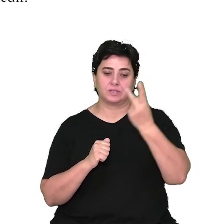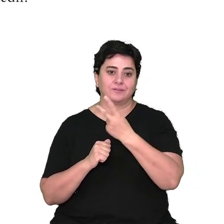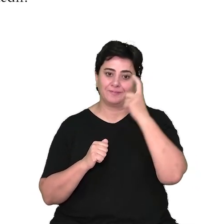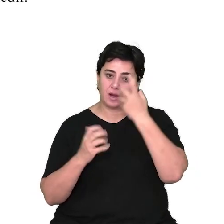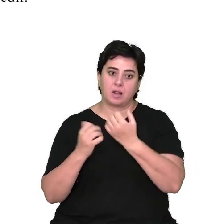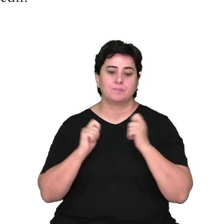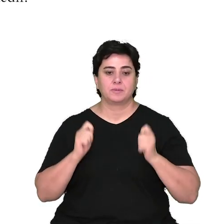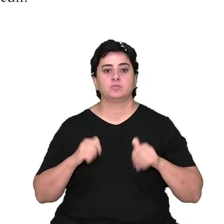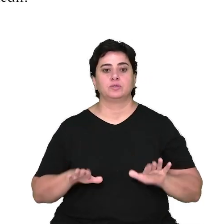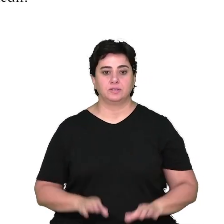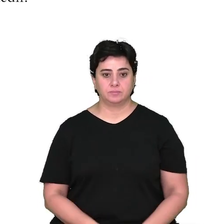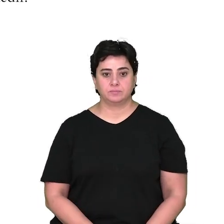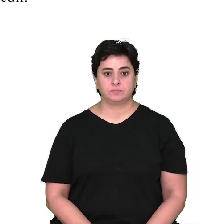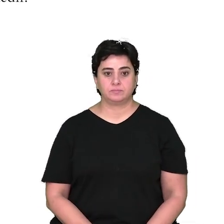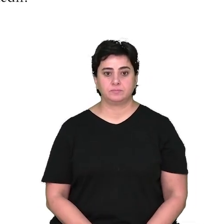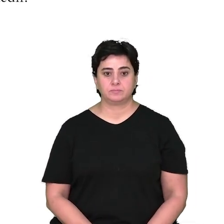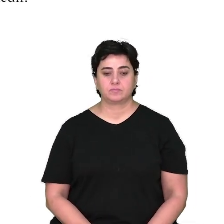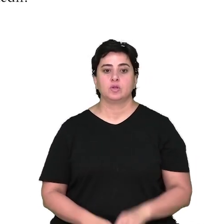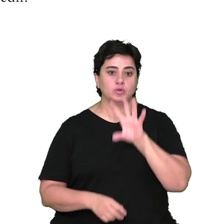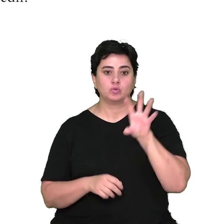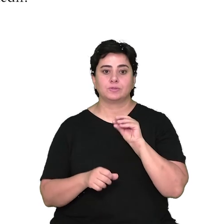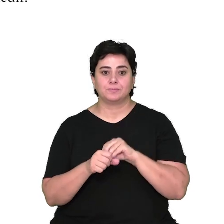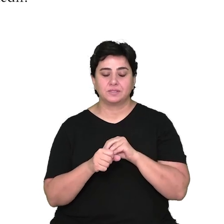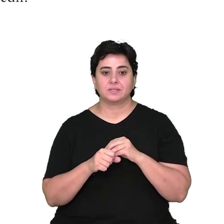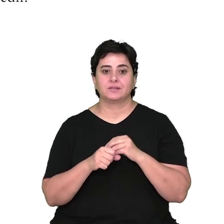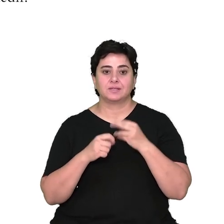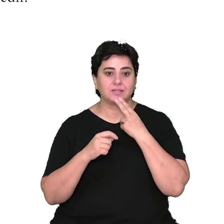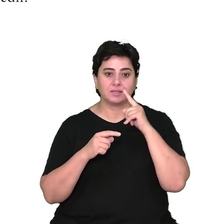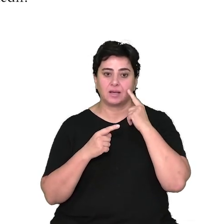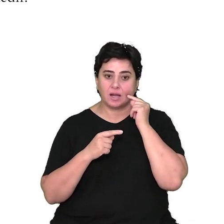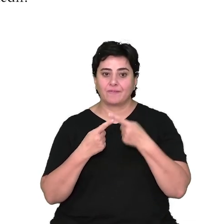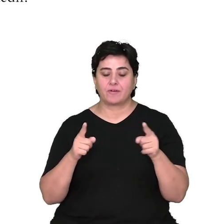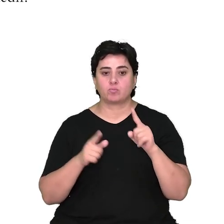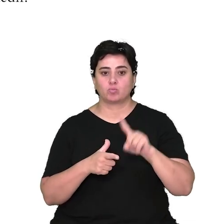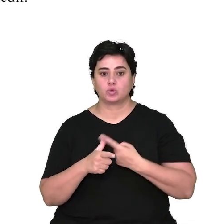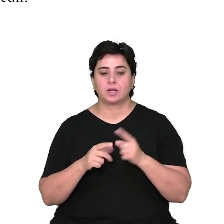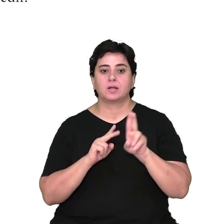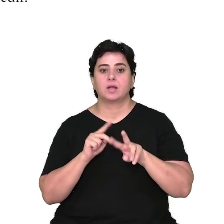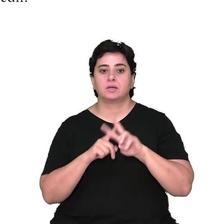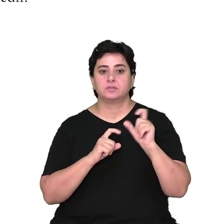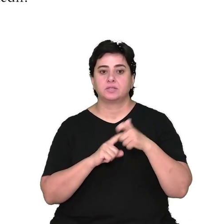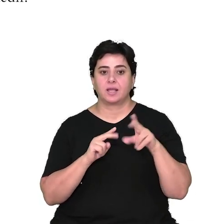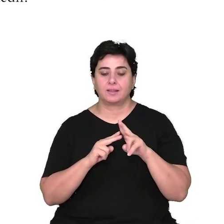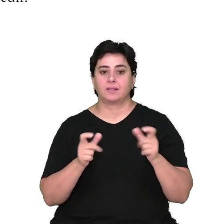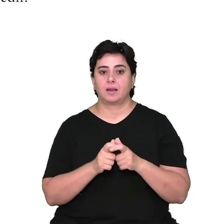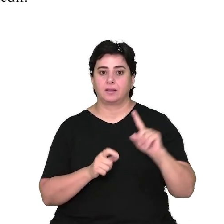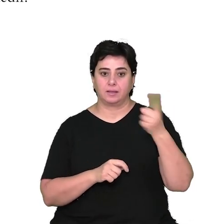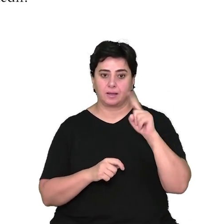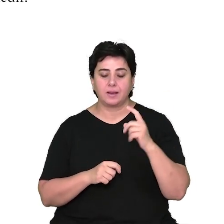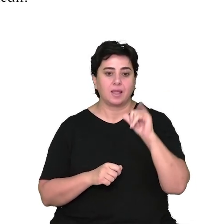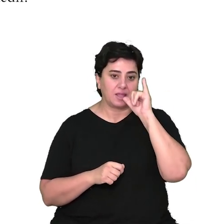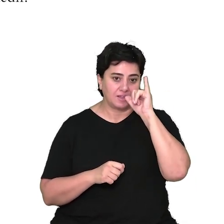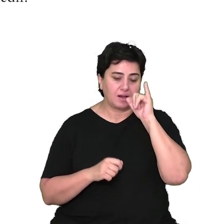görüşlerini yansıtmak zorunda değildir. Turizm sektöründe cinsiyet eşitliği projesi Kaçet Derneği'nin liderliğinde ve